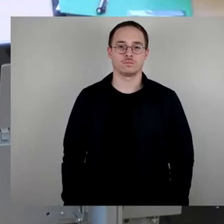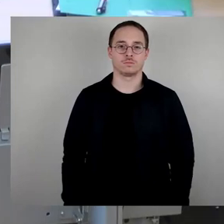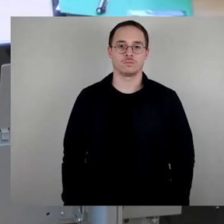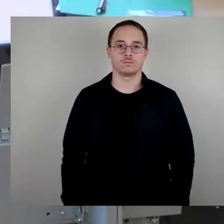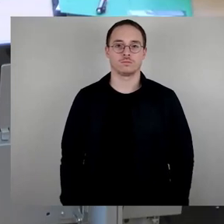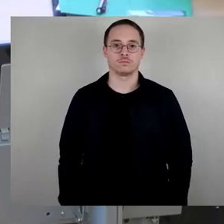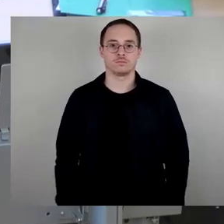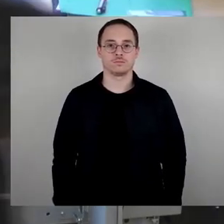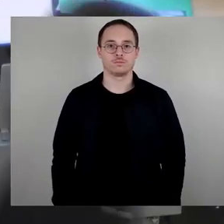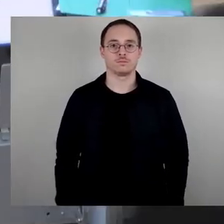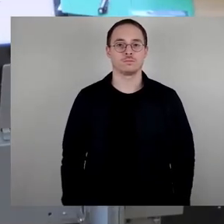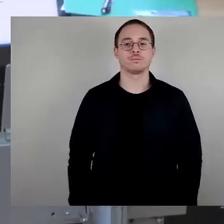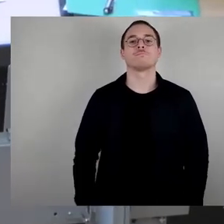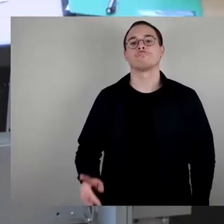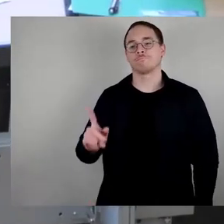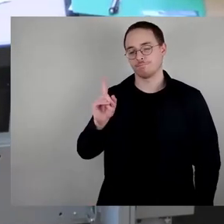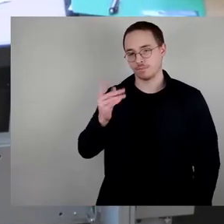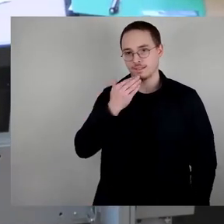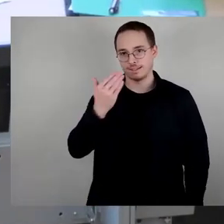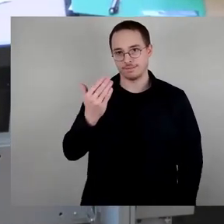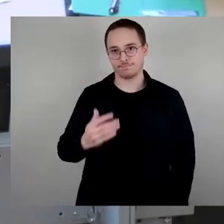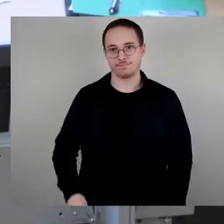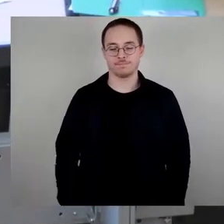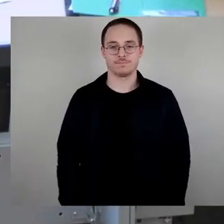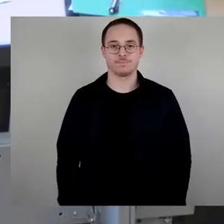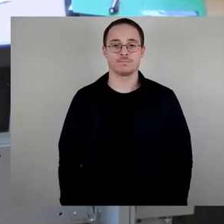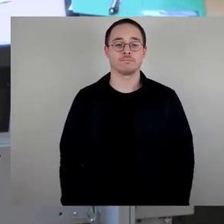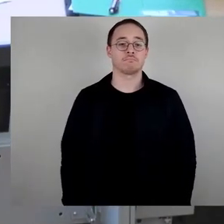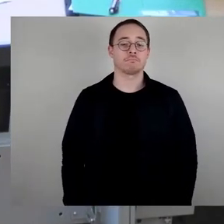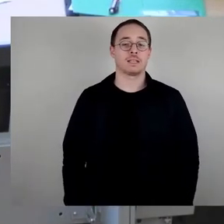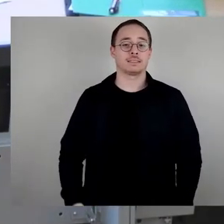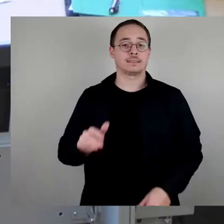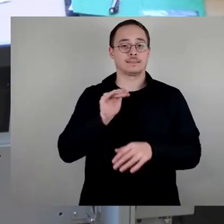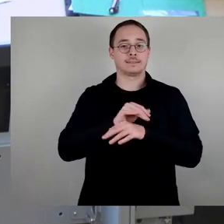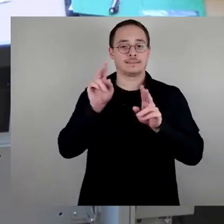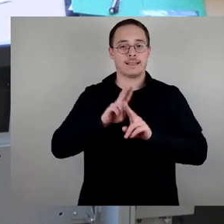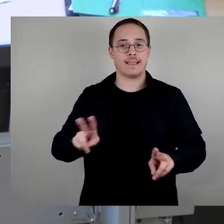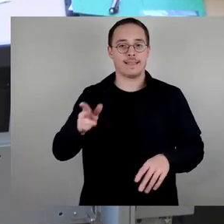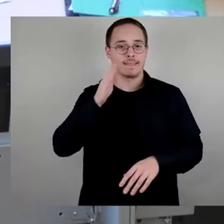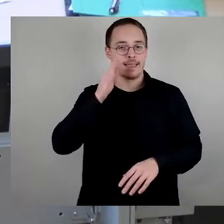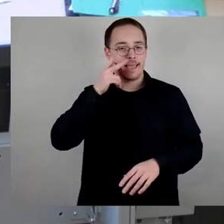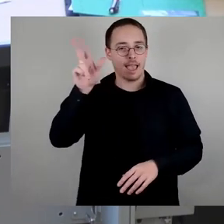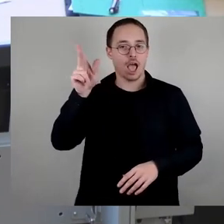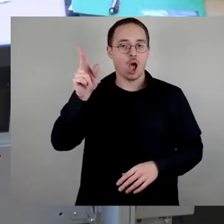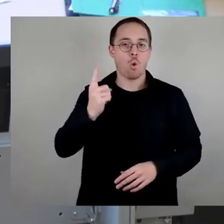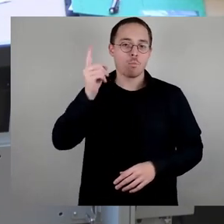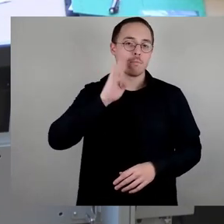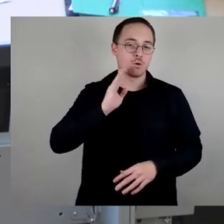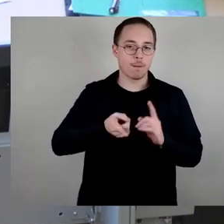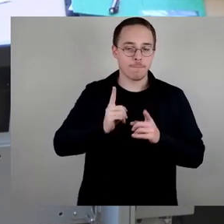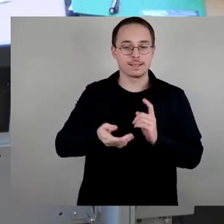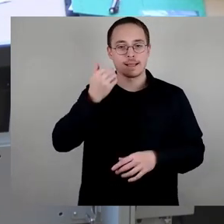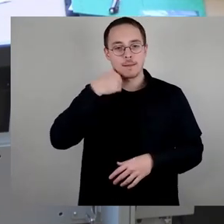Ja, wunderbar, danke. Sehr geehrter Herr Oberbürgermeister, sehr geehrte Kolleginnen, sehr geehrte Dresdnerinnen, sondern vor allem die